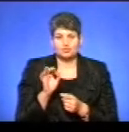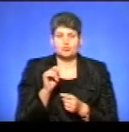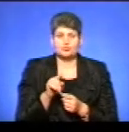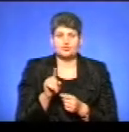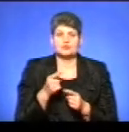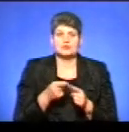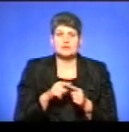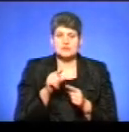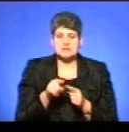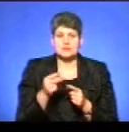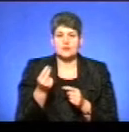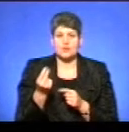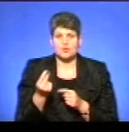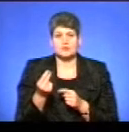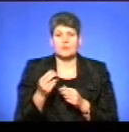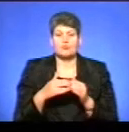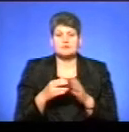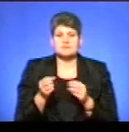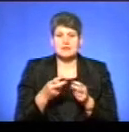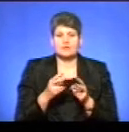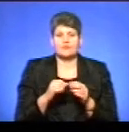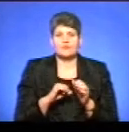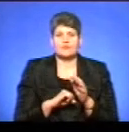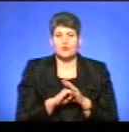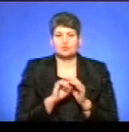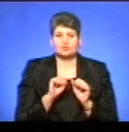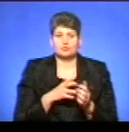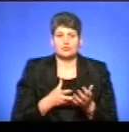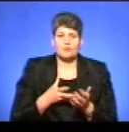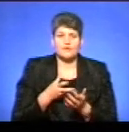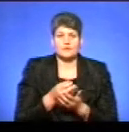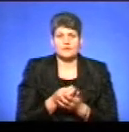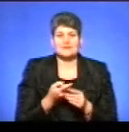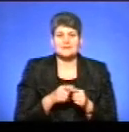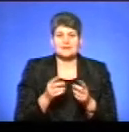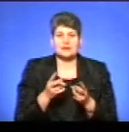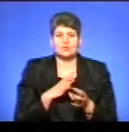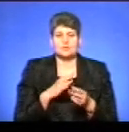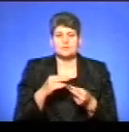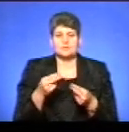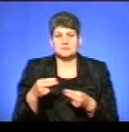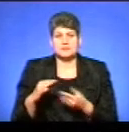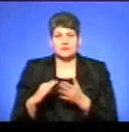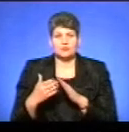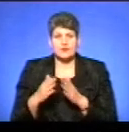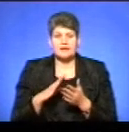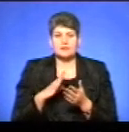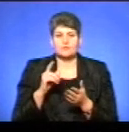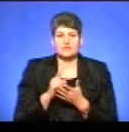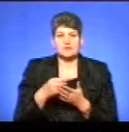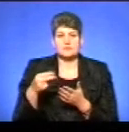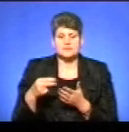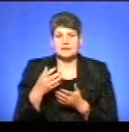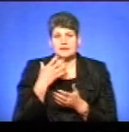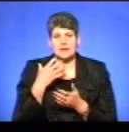того, щоб ті гроші по спеціальному фонду можна було профінансувати, це треба було укласти договори, які повинні підписати